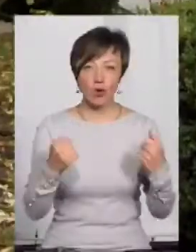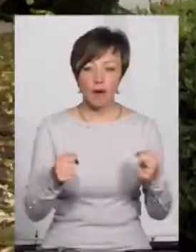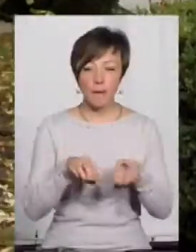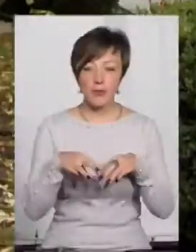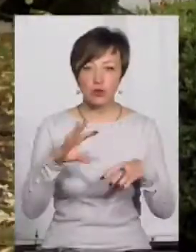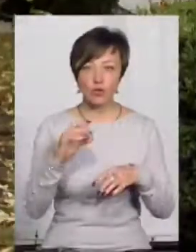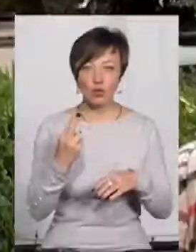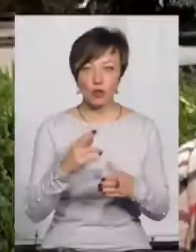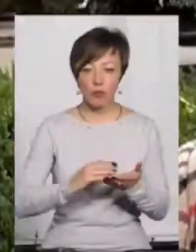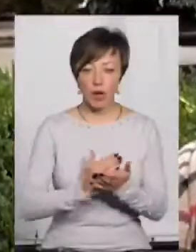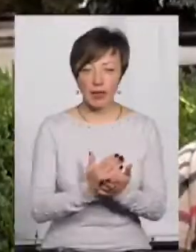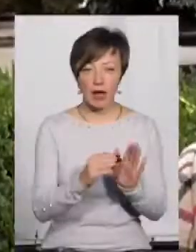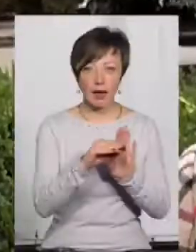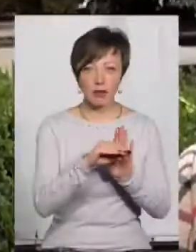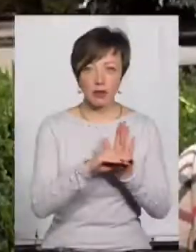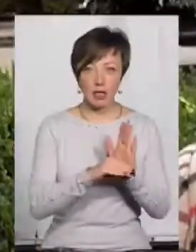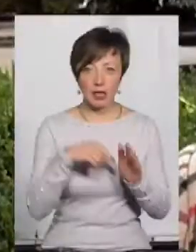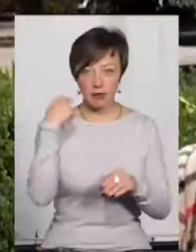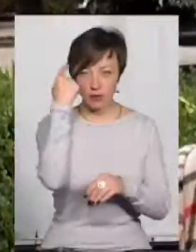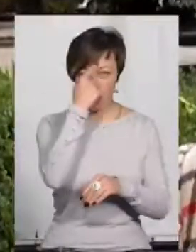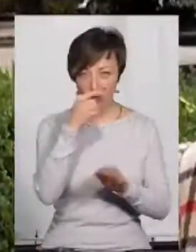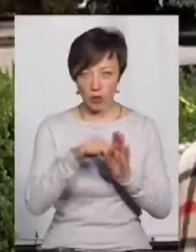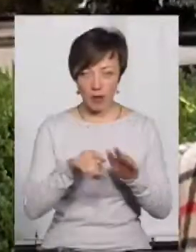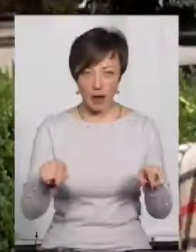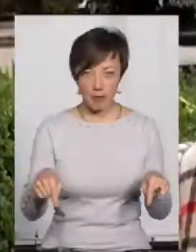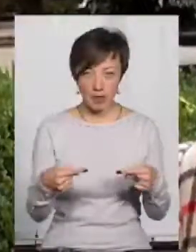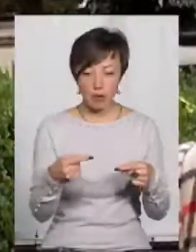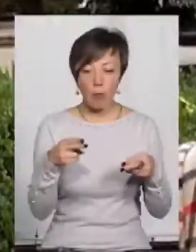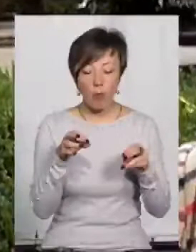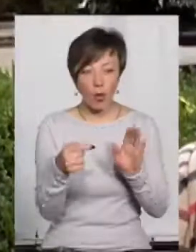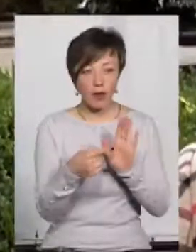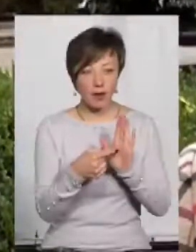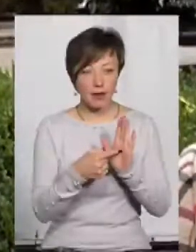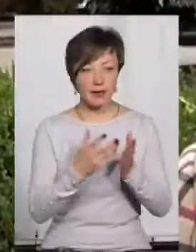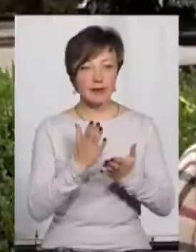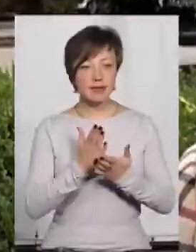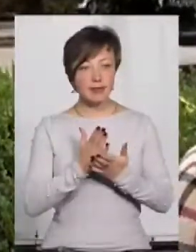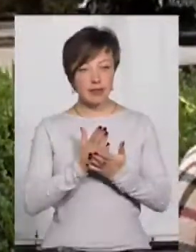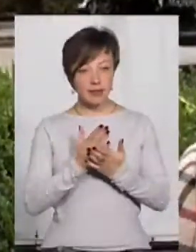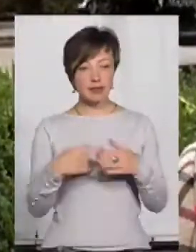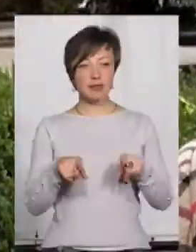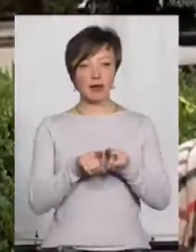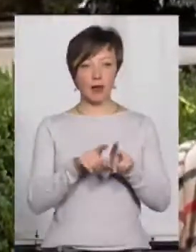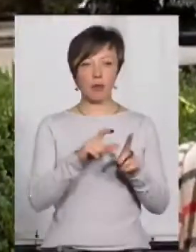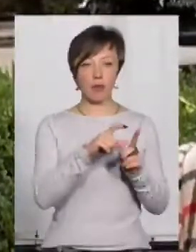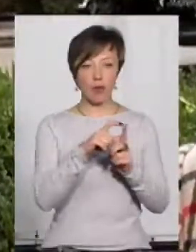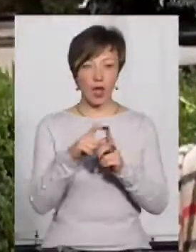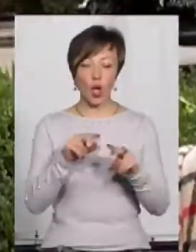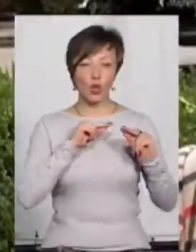регламентують індивідуальну програму реабілітації, по якій є таке поняття, як